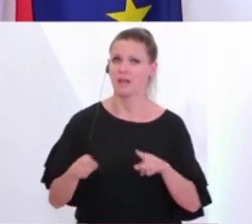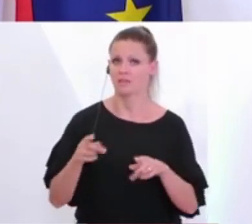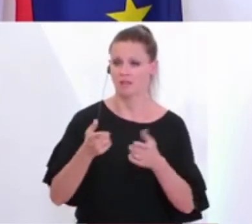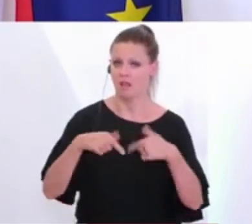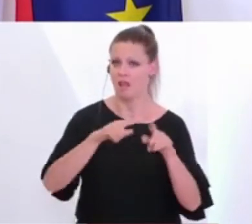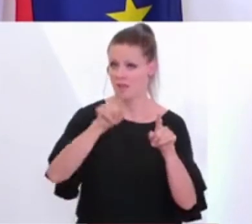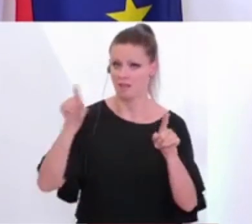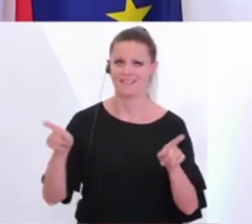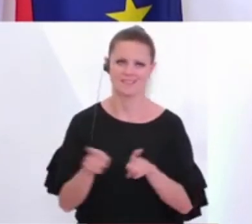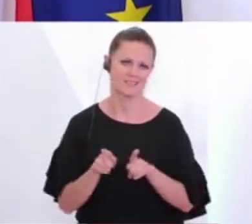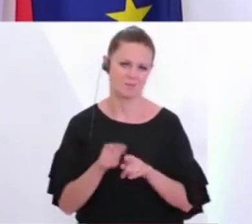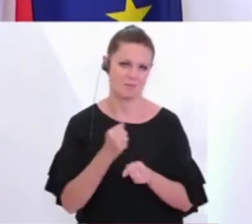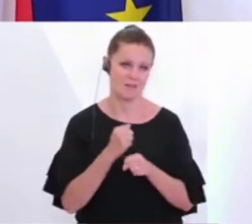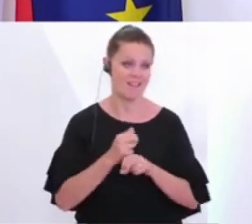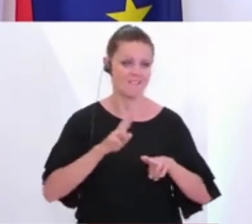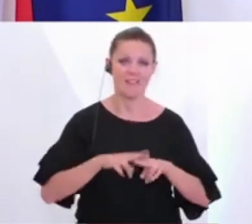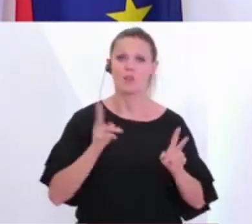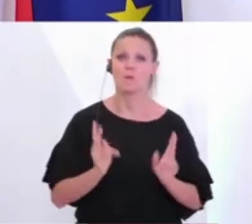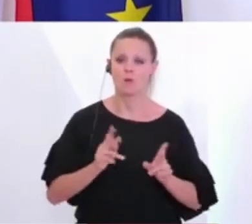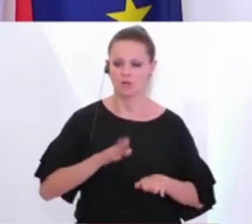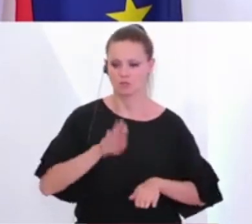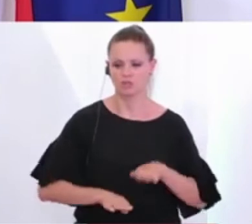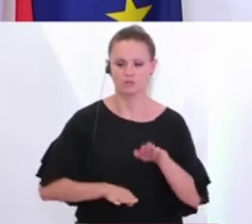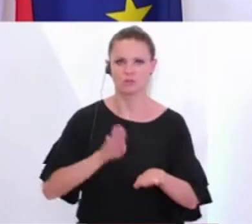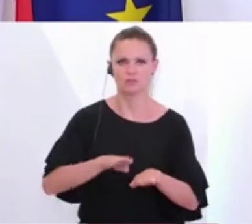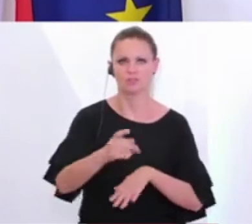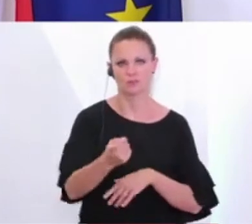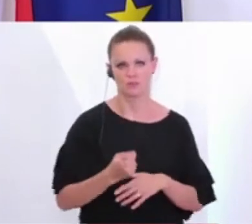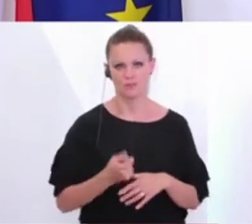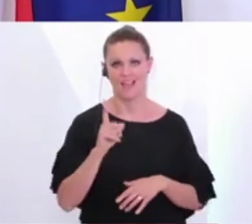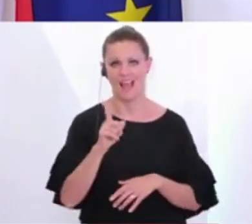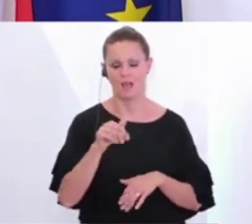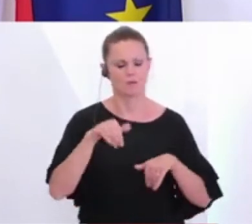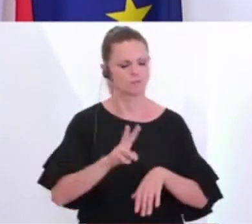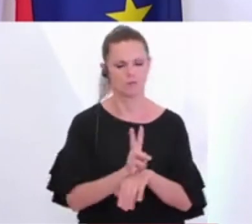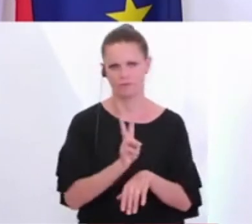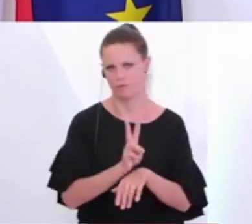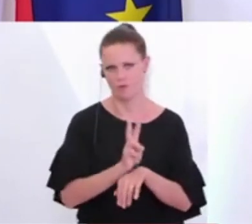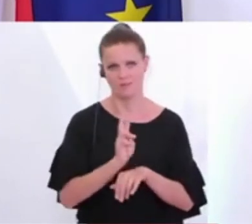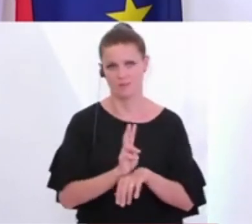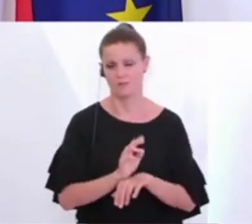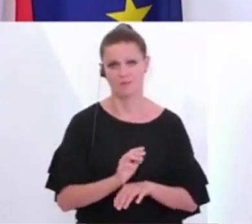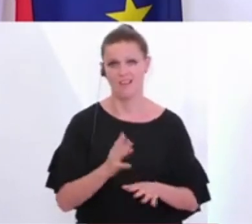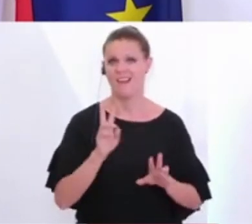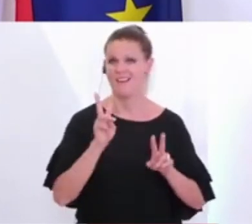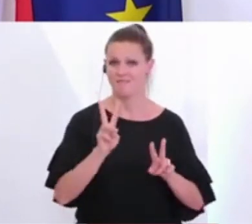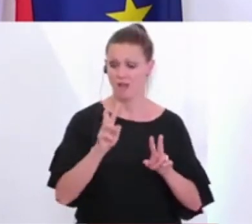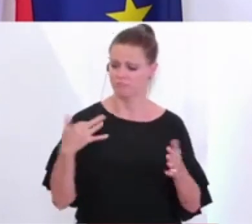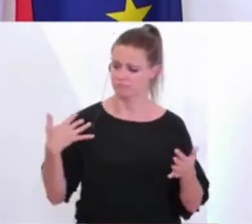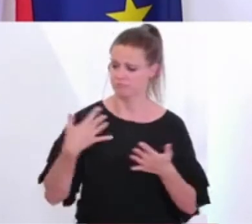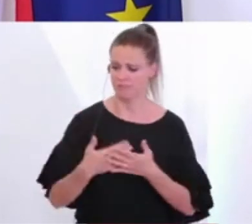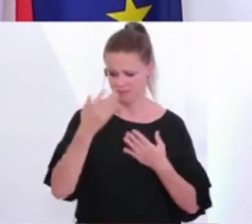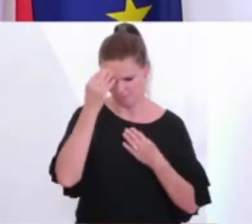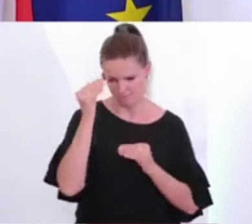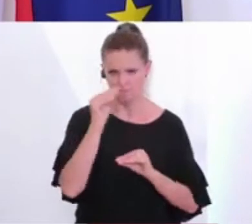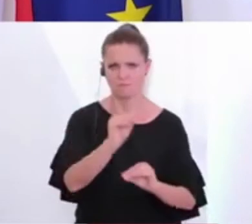wir werden Schritte setzen, sobald sie möglich sind, aber wir müssen Vorsicht walten lassen. Ich habe es immer wieder wiederholt, auch in diesem Raum